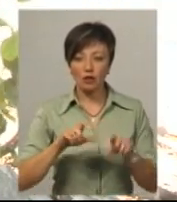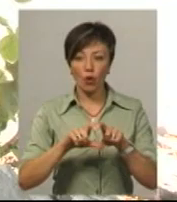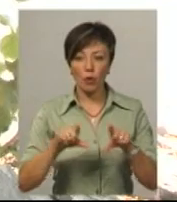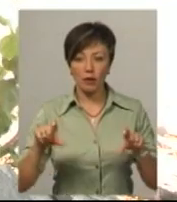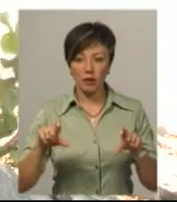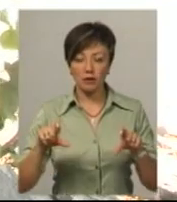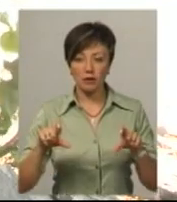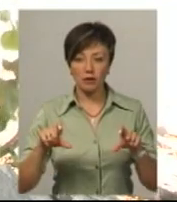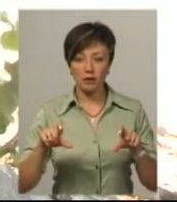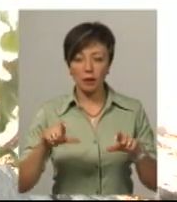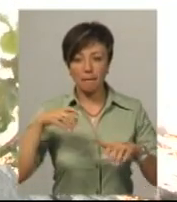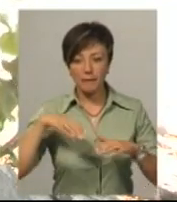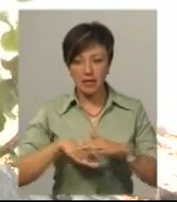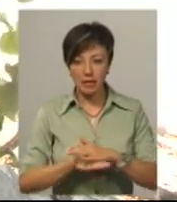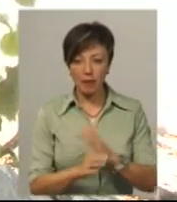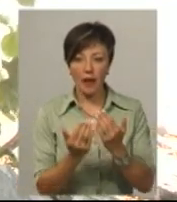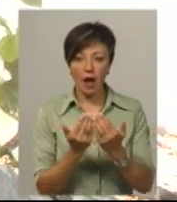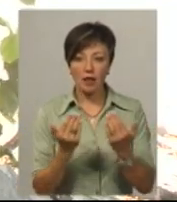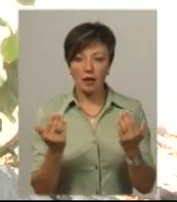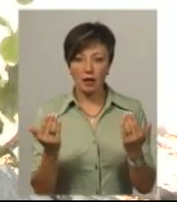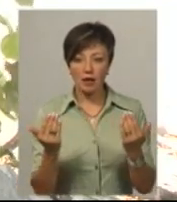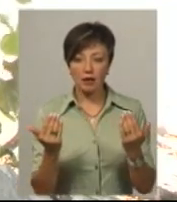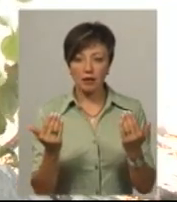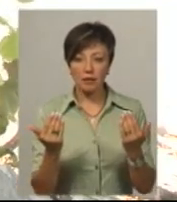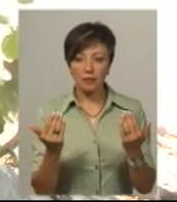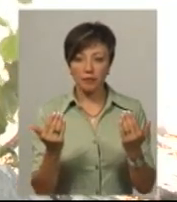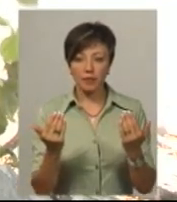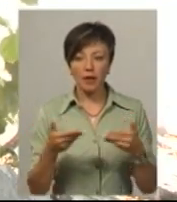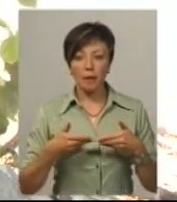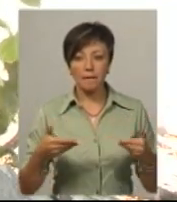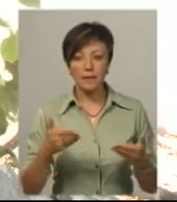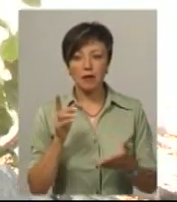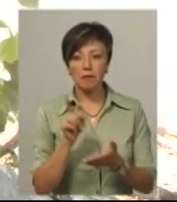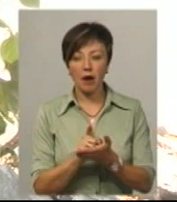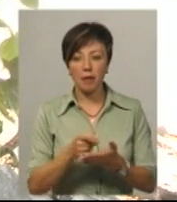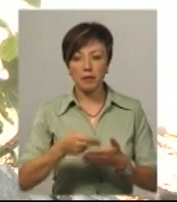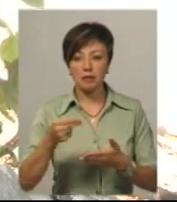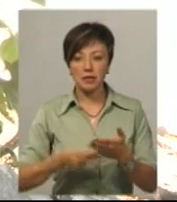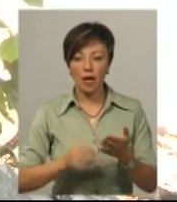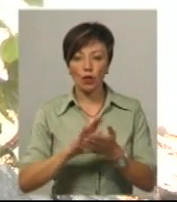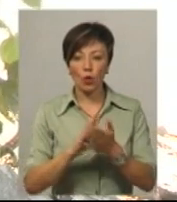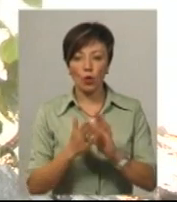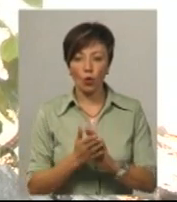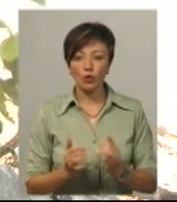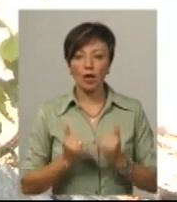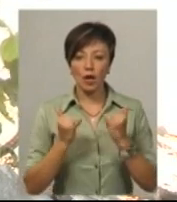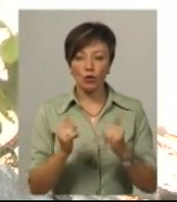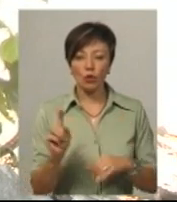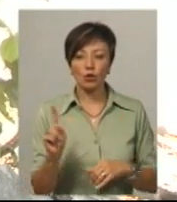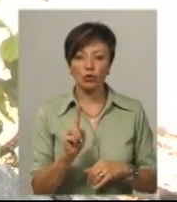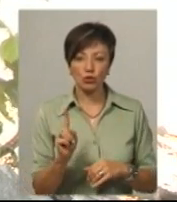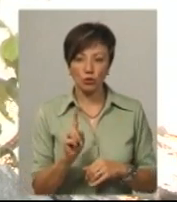підземної галереї. Ми маємо підписати якусь з ними угоду для того, щоб